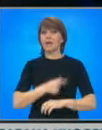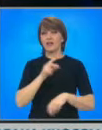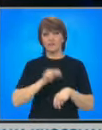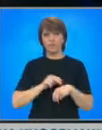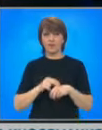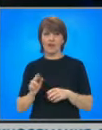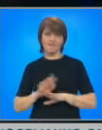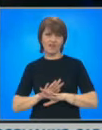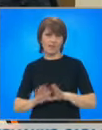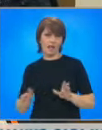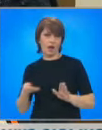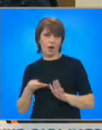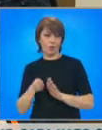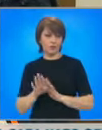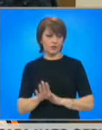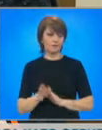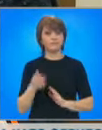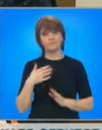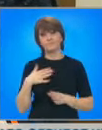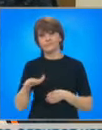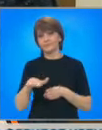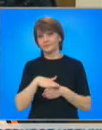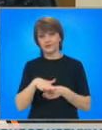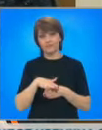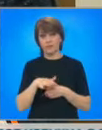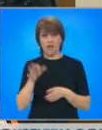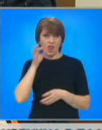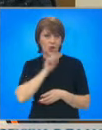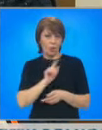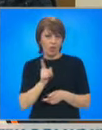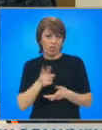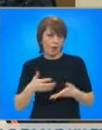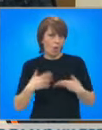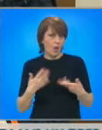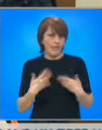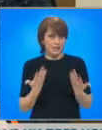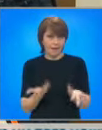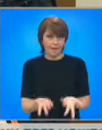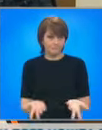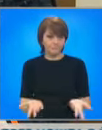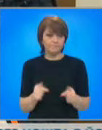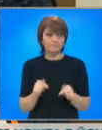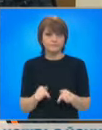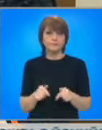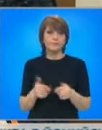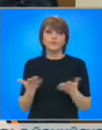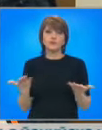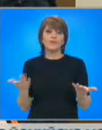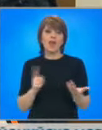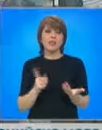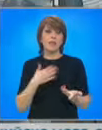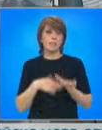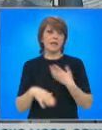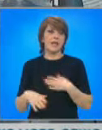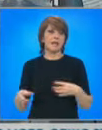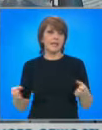случилото се. Поднасям своите извинения, никой не го желава, пак казвам. Това е неприятен